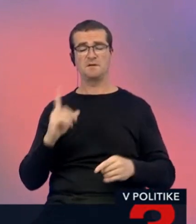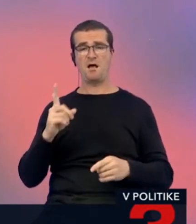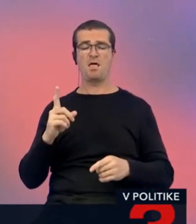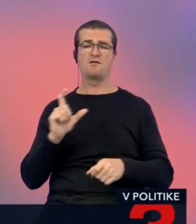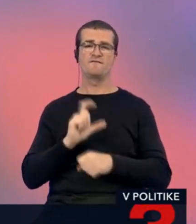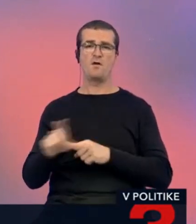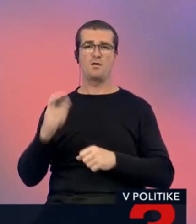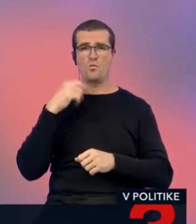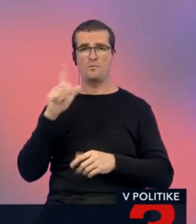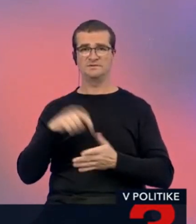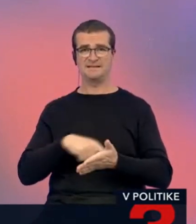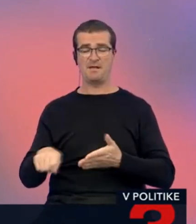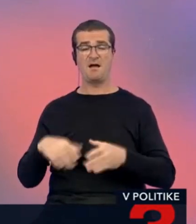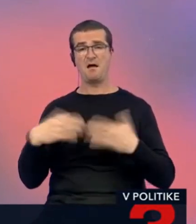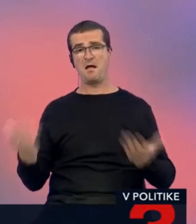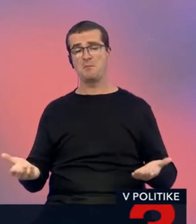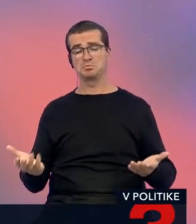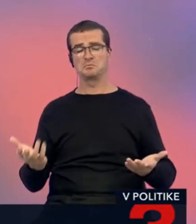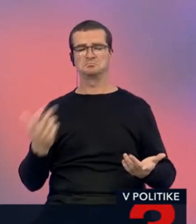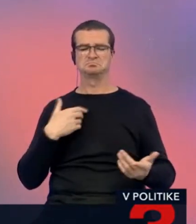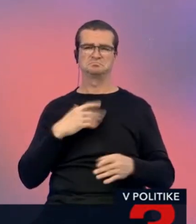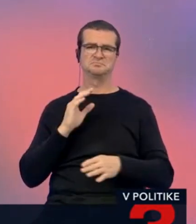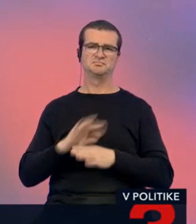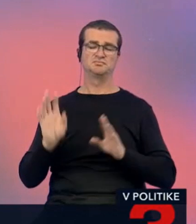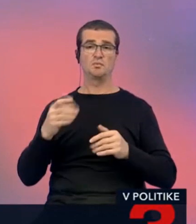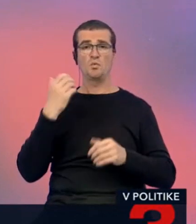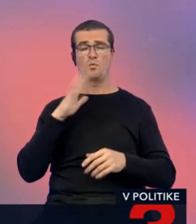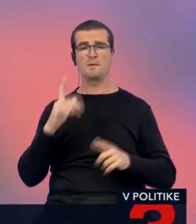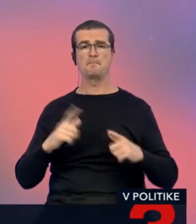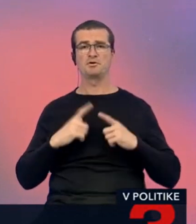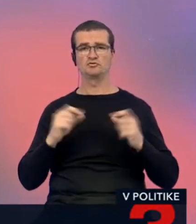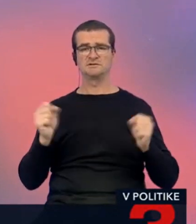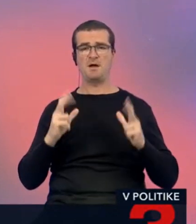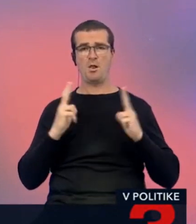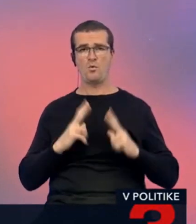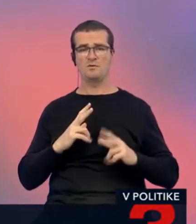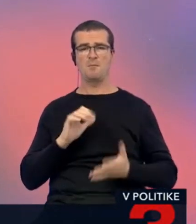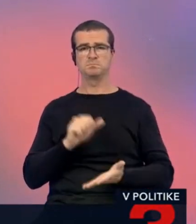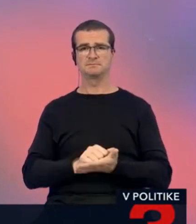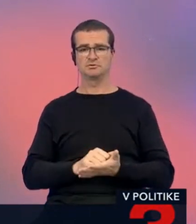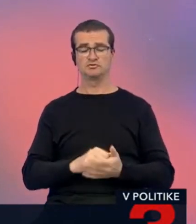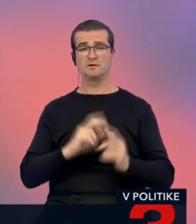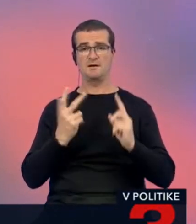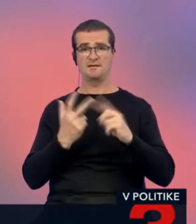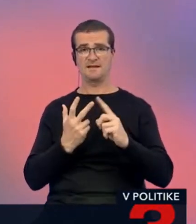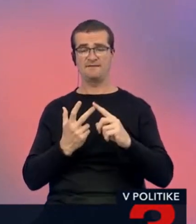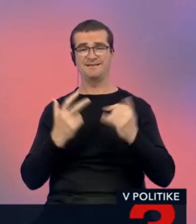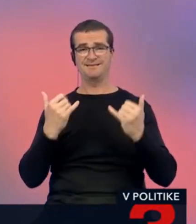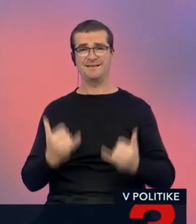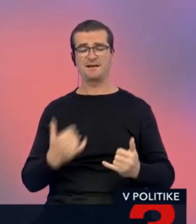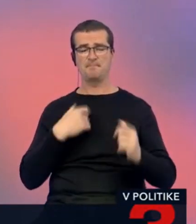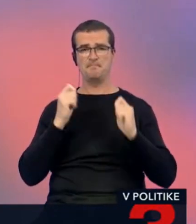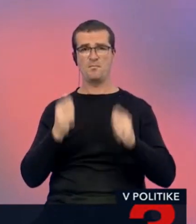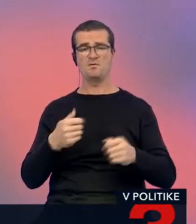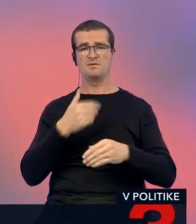úkor ľudí, ktorí to musia zaplatiť, alebo si povie, oželiem ten zisk, ale tí ľudia nech prežijú zimu v klude a v bezpečí. A tretia vec, dnes sme